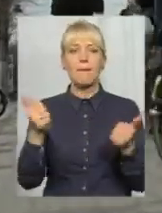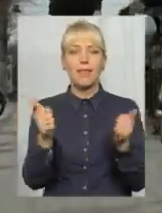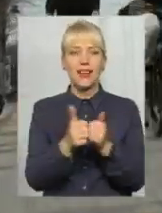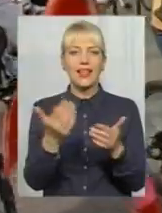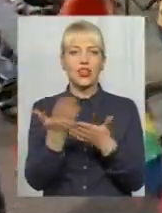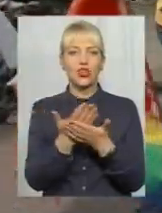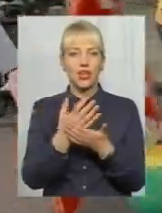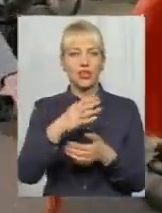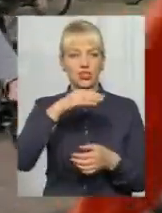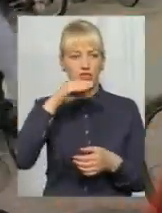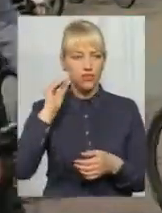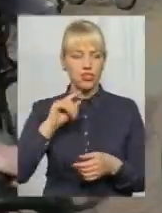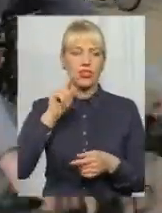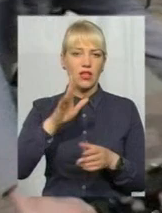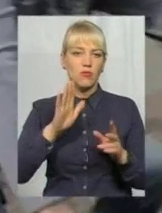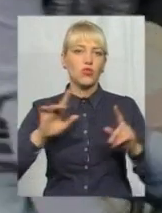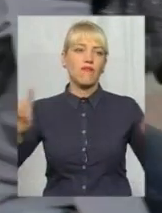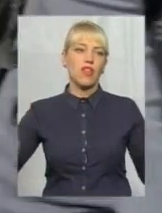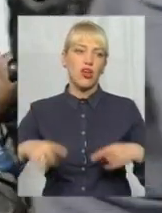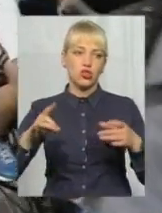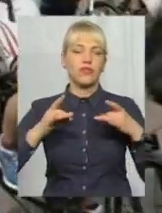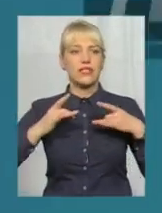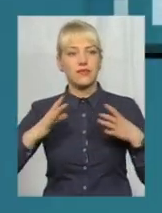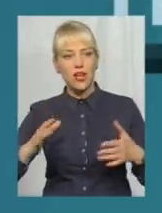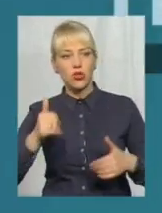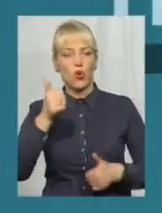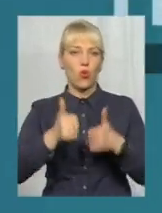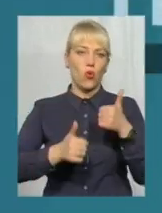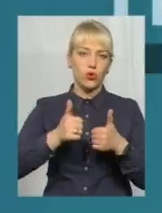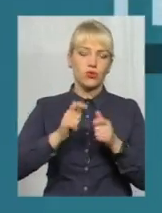Там для усіх учасників влаштують свято із конкурсами та подарунками.